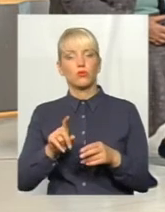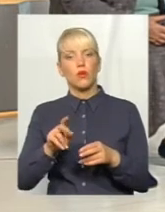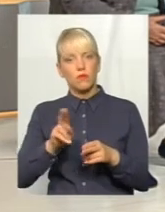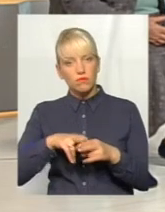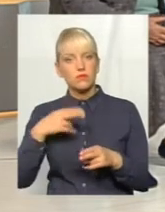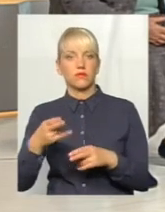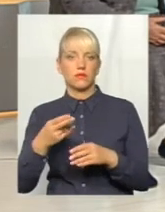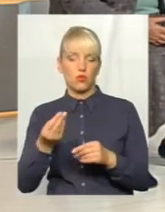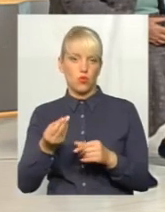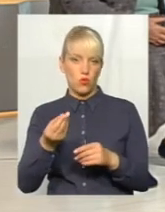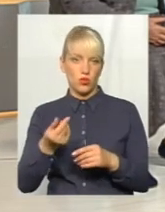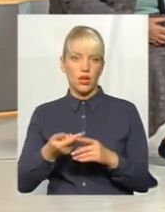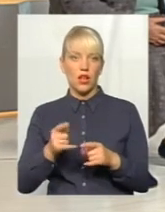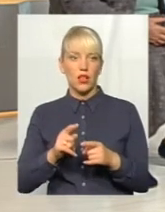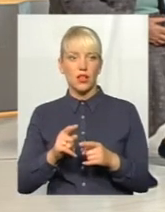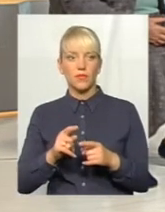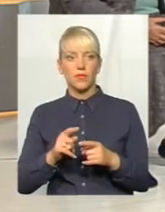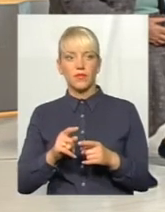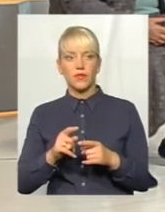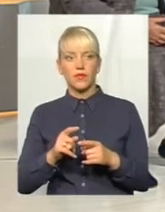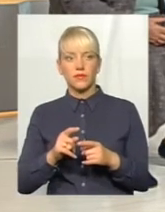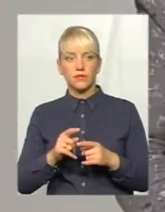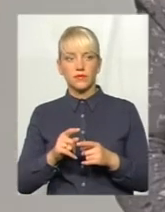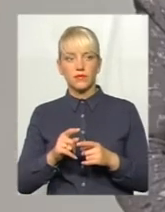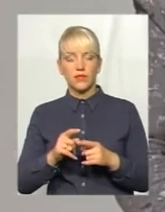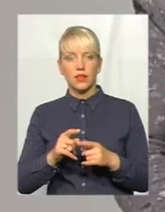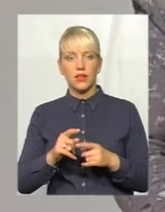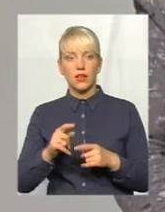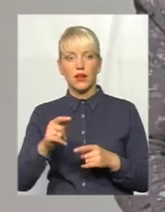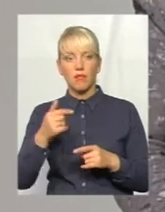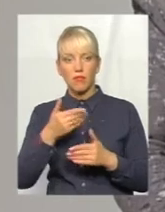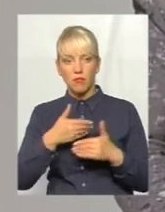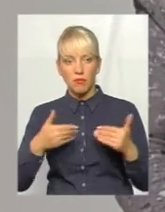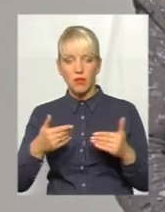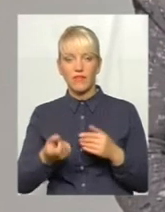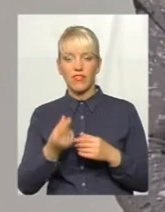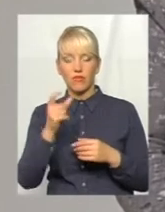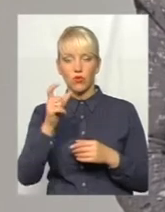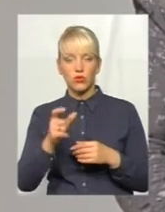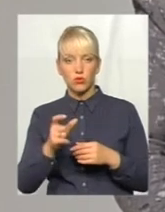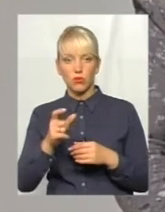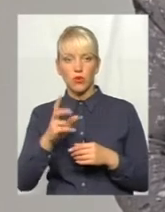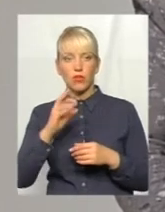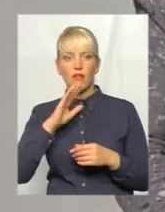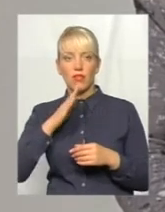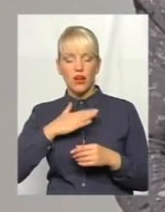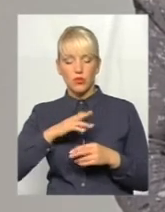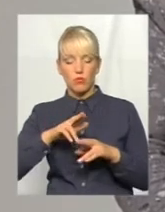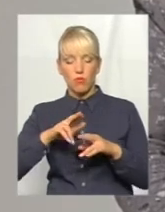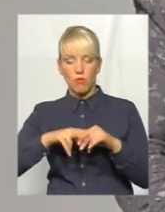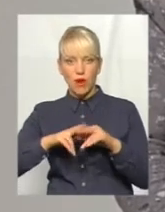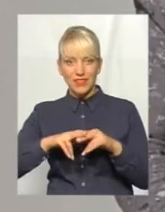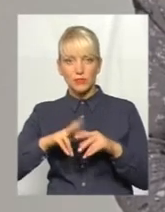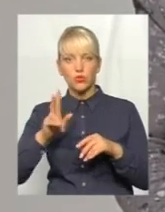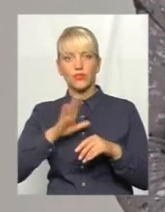від мого чоловіка на розгляд того, що був втрачений паспорт. Що ми виявили особу на нашому паспорті зовсім іншої